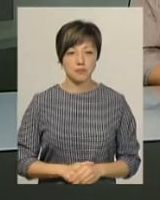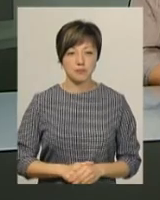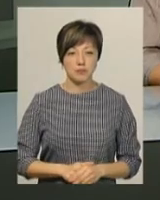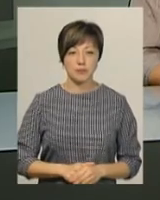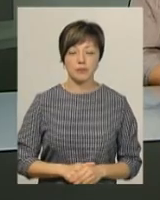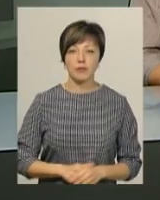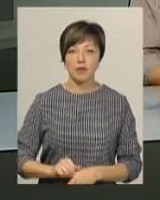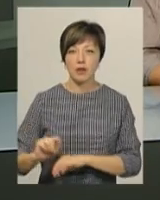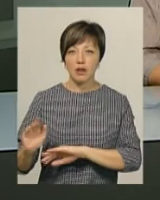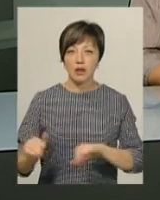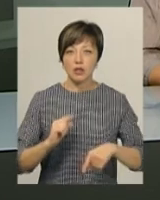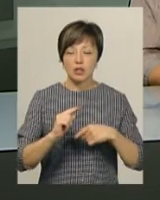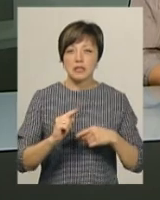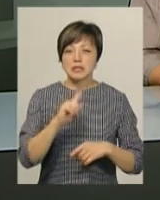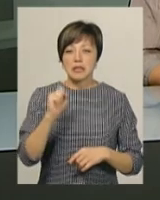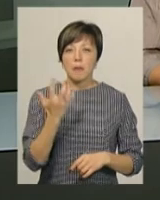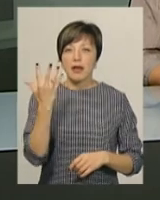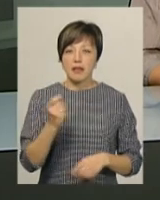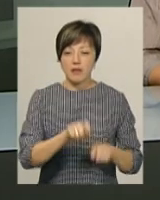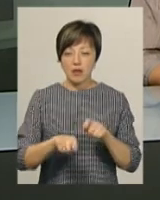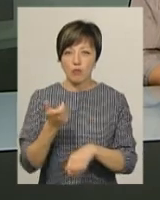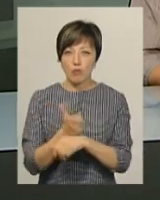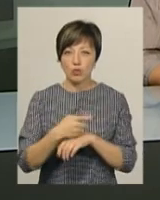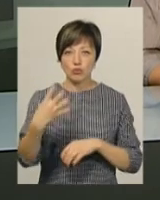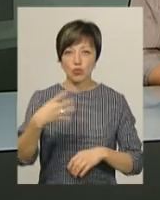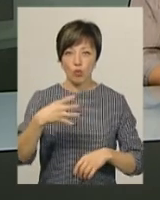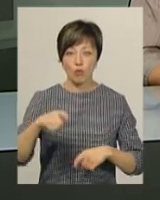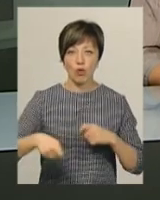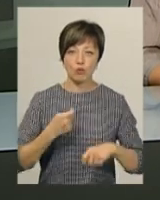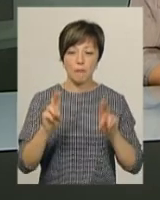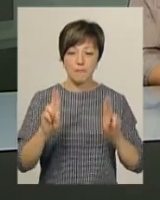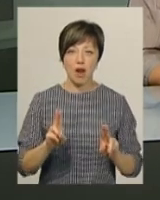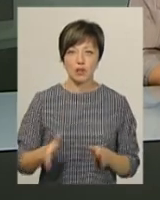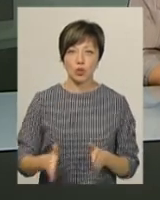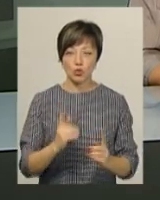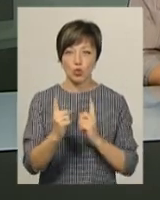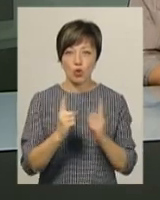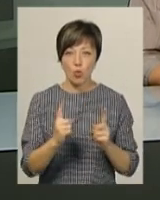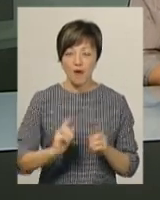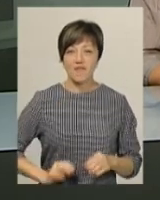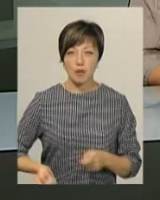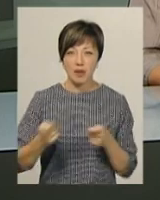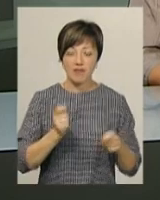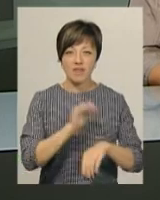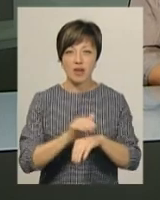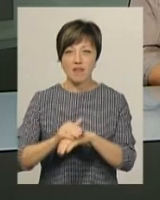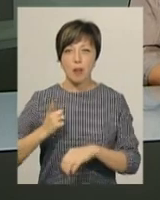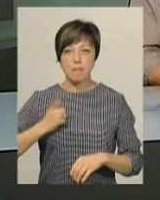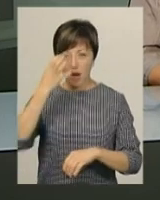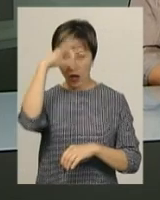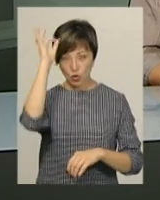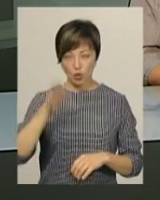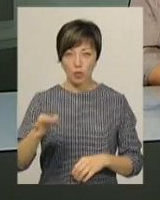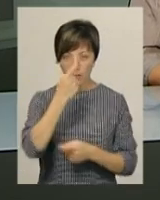За п'ять днів рейдів понад 40 порушень правил дорожнього руху перевізниками виявили патрульні Хмельниччини. Про це